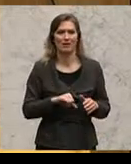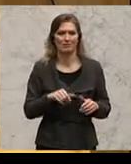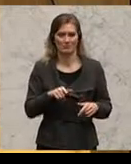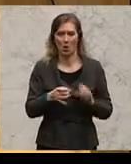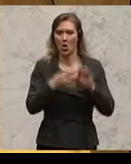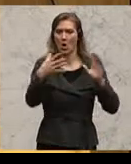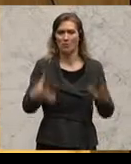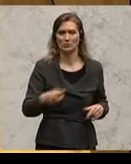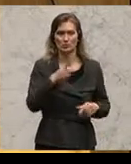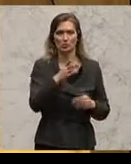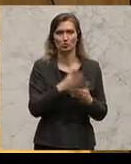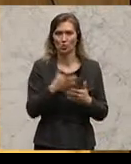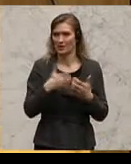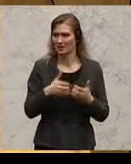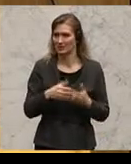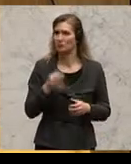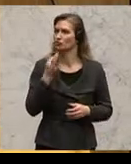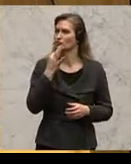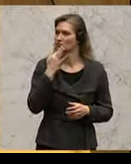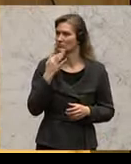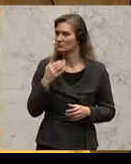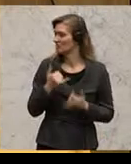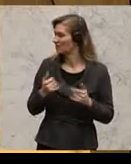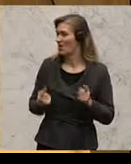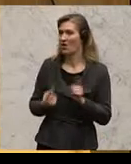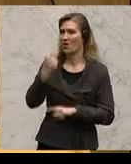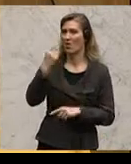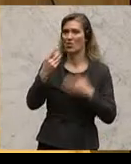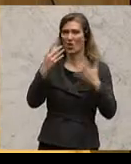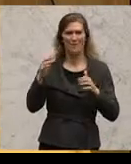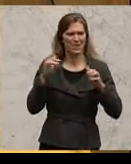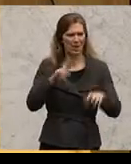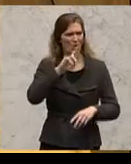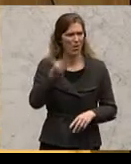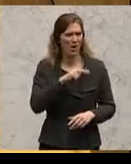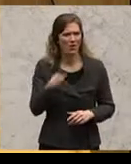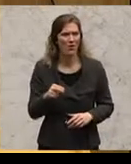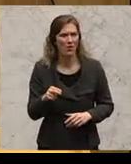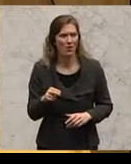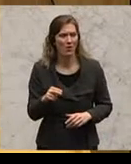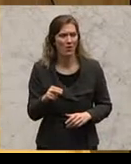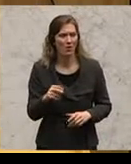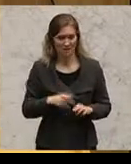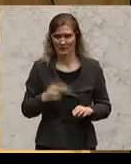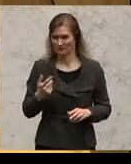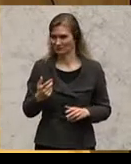Opposition ja auch schon festgestellt, fast in der Höhe von neun Millionen Euro. Dass die größten